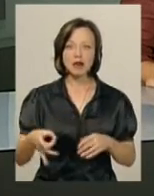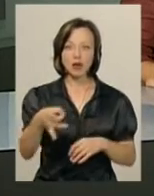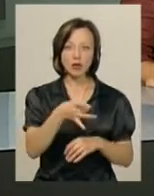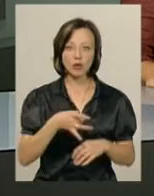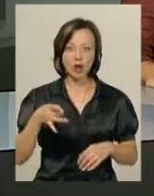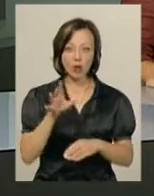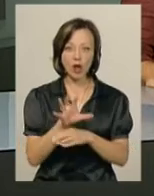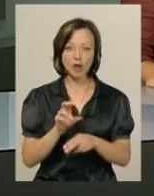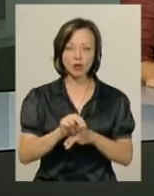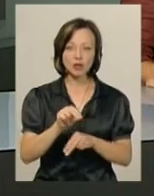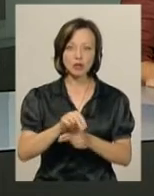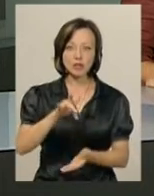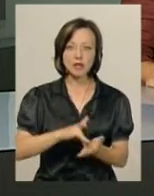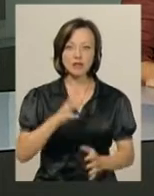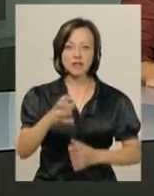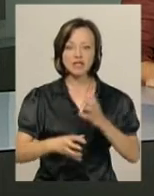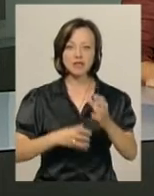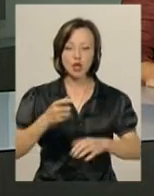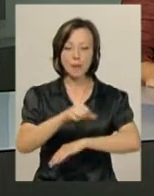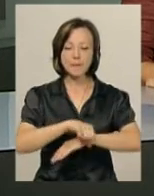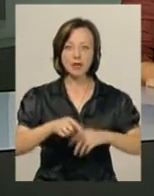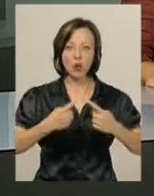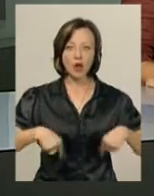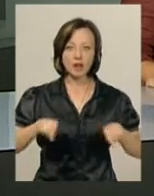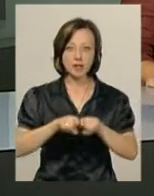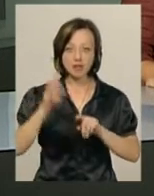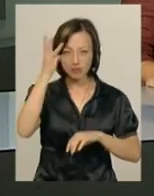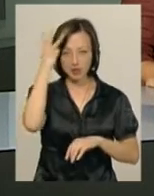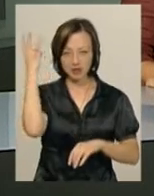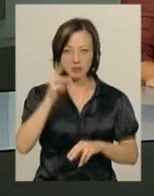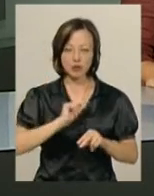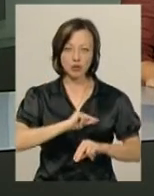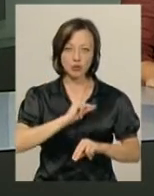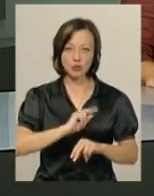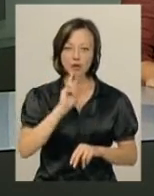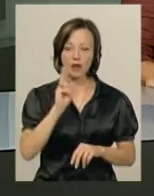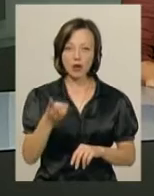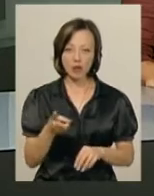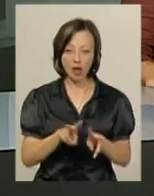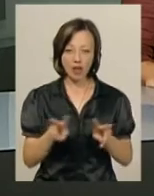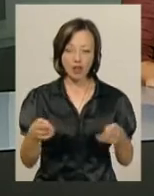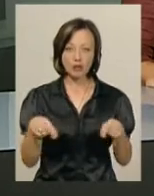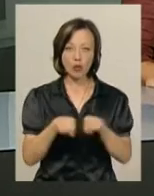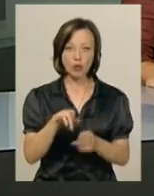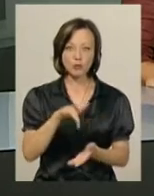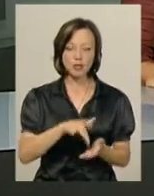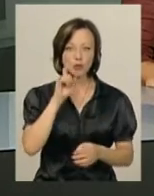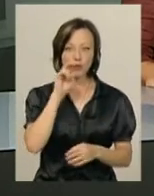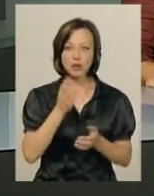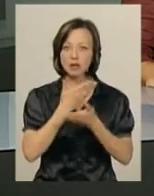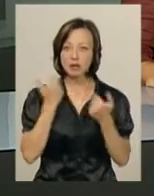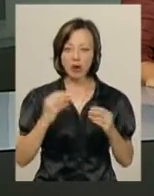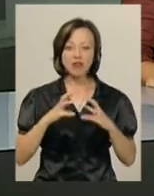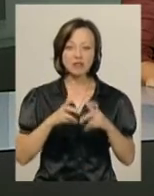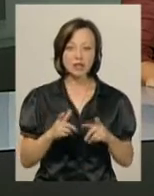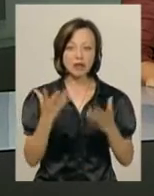кінологічного центру Всесвітньої митної організації, у Хмельницькому. Функціонує він два роки. Аналогів такому центру в Україні немає, а